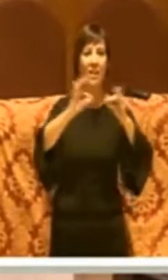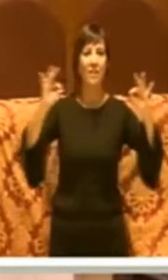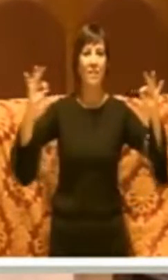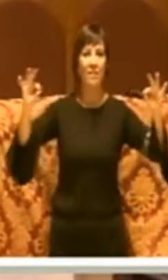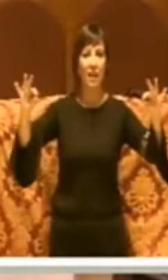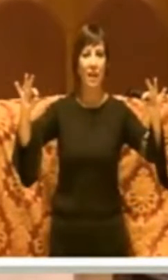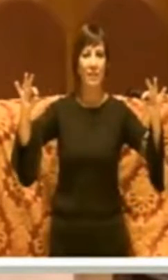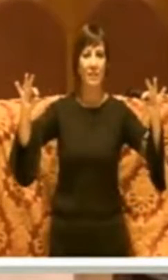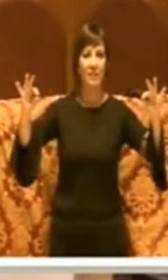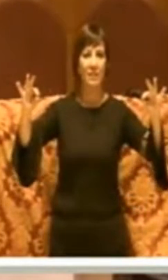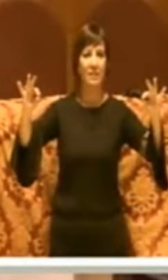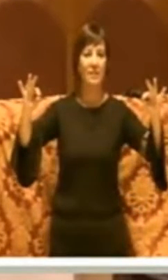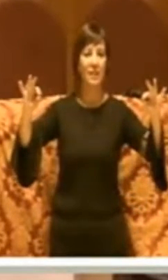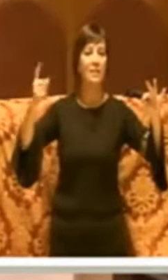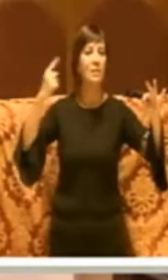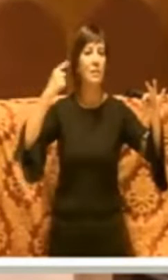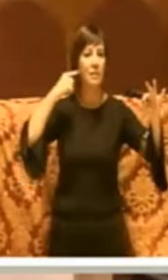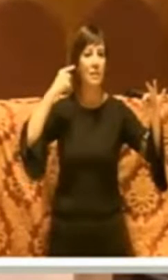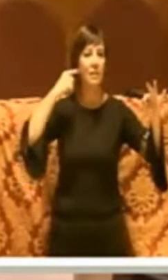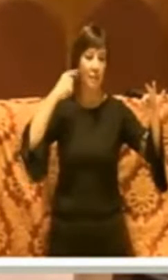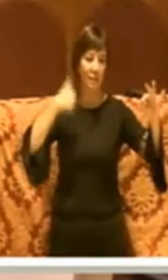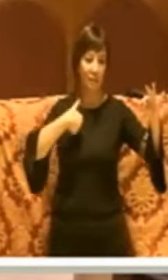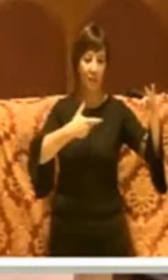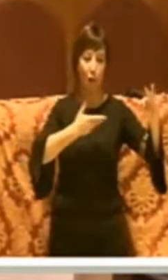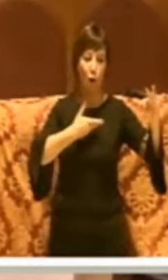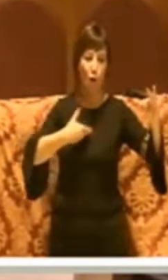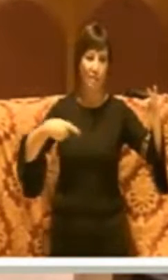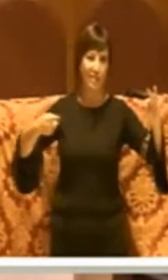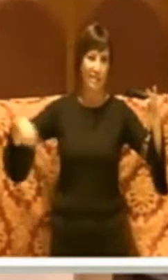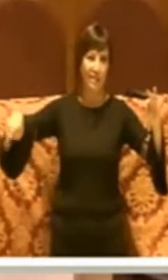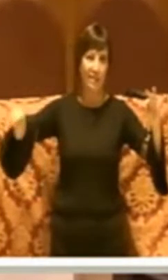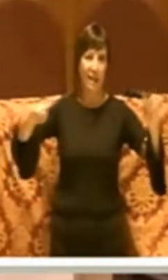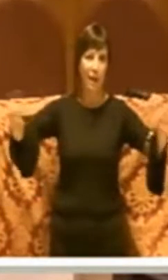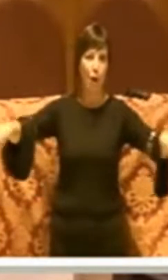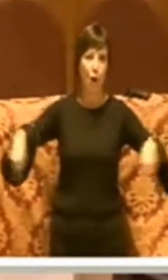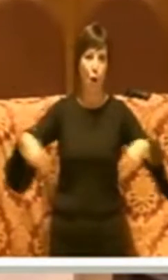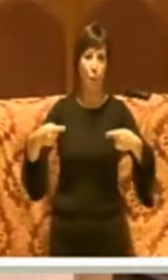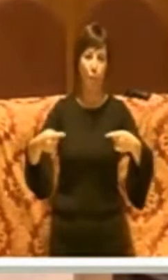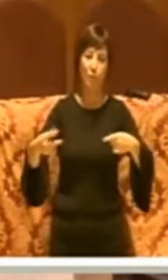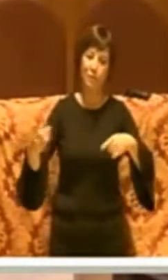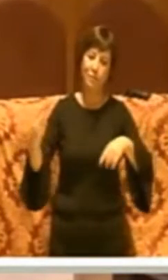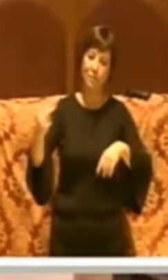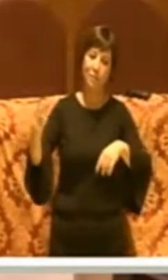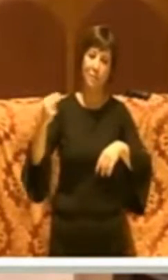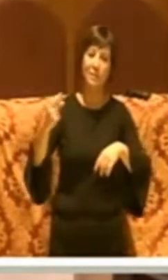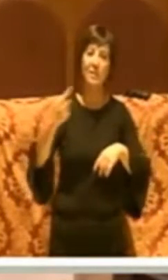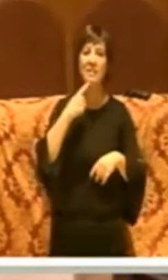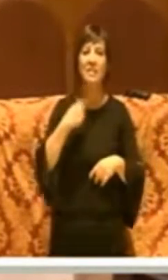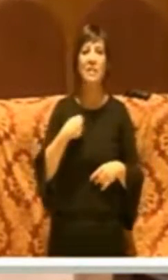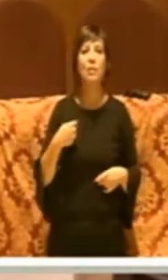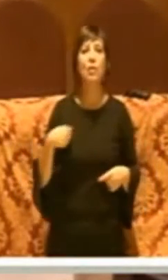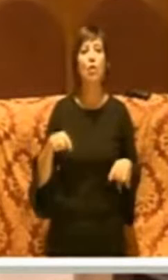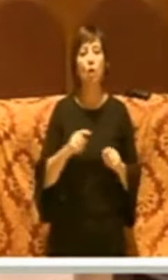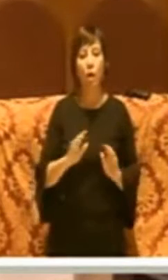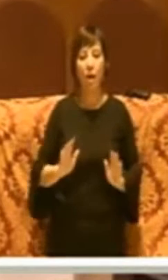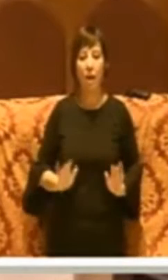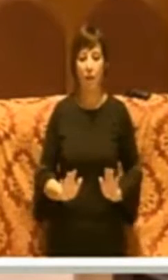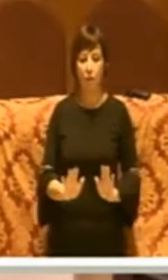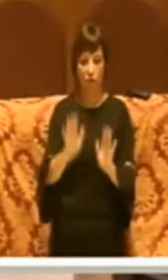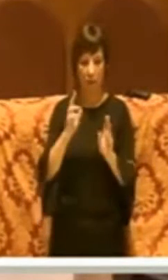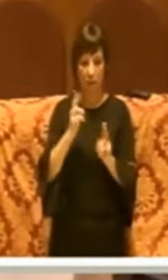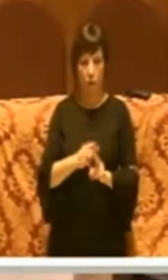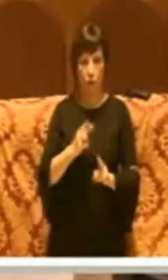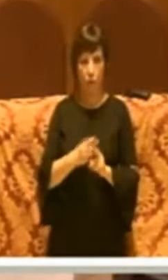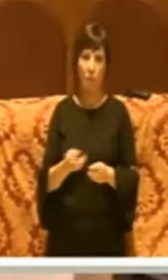che ho sentito sempre da consiglieri dell'opposizione quando dicono che noi lasceremo Roma